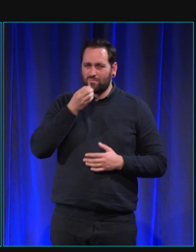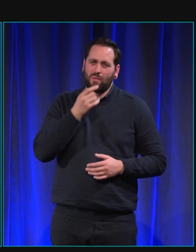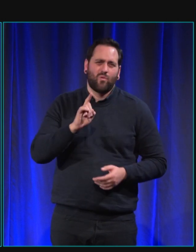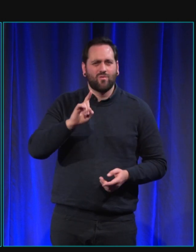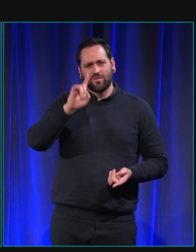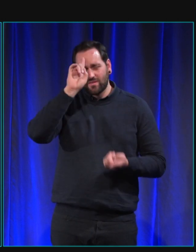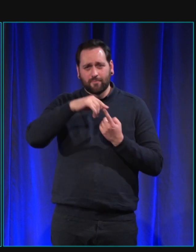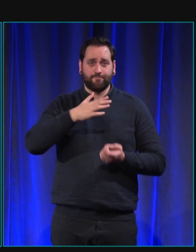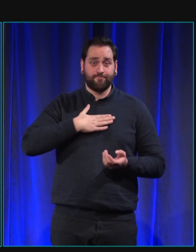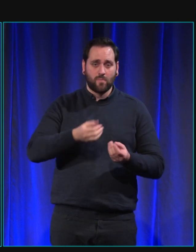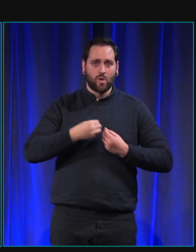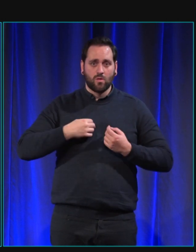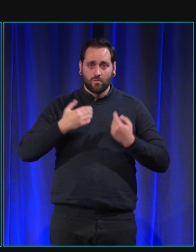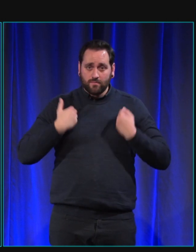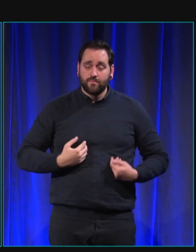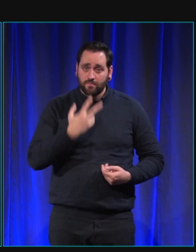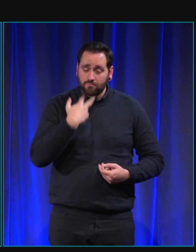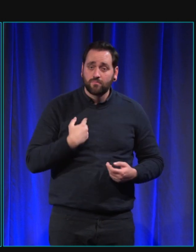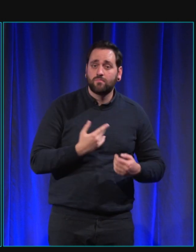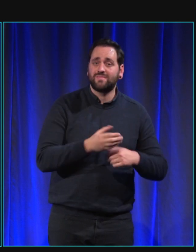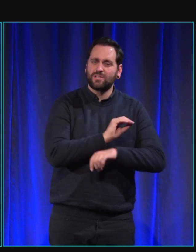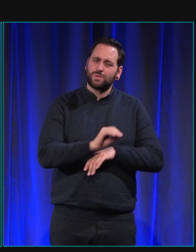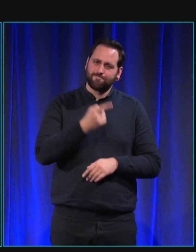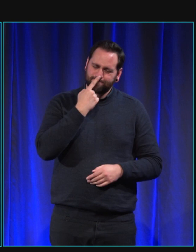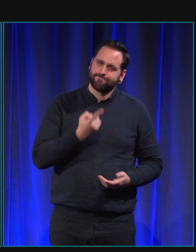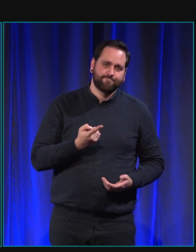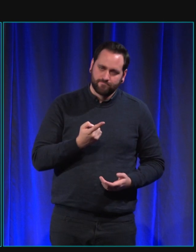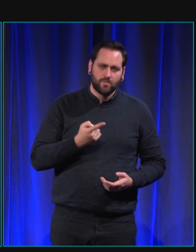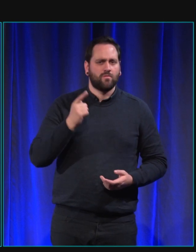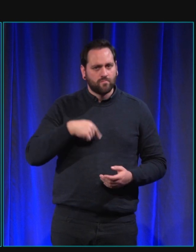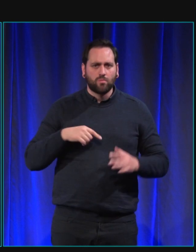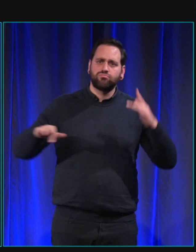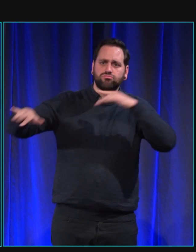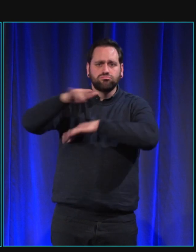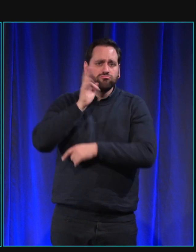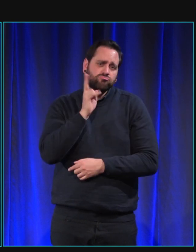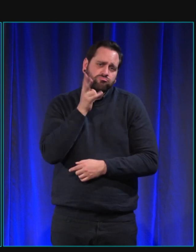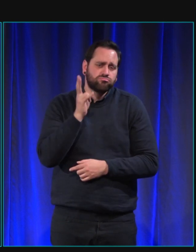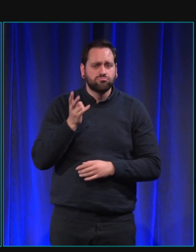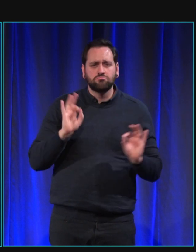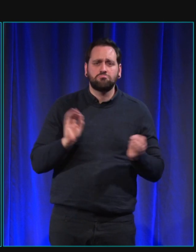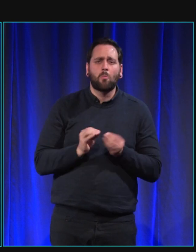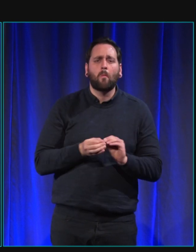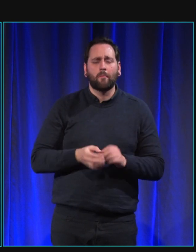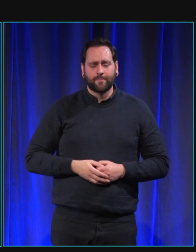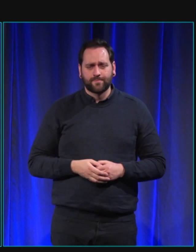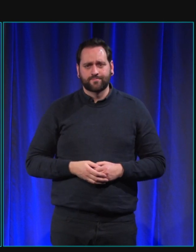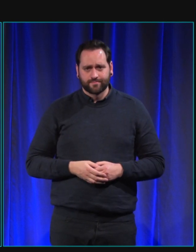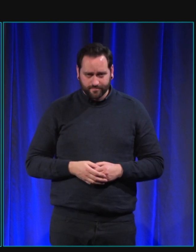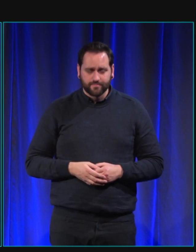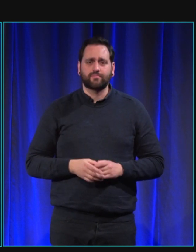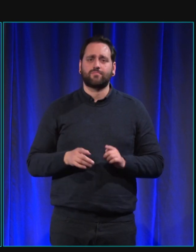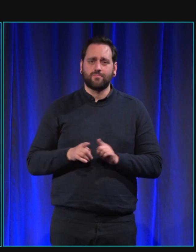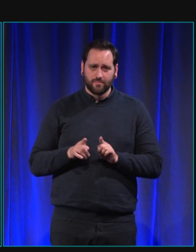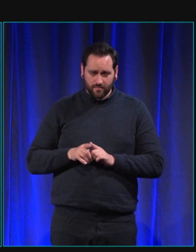et ensuite c'est vrai que les familles d'accueil on les on les bichonne aussi aussi chez nous à l'école de l'île de France